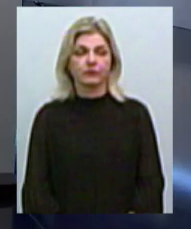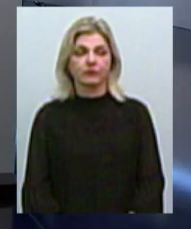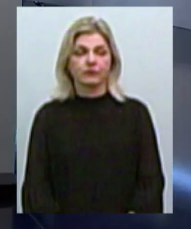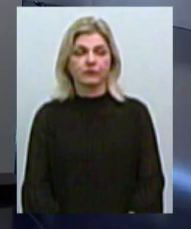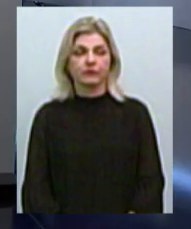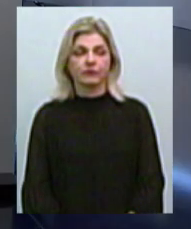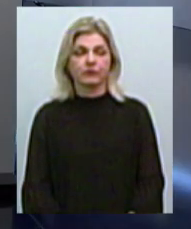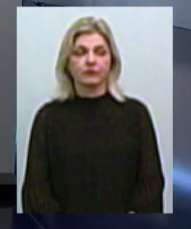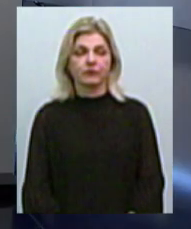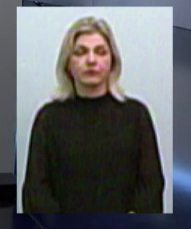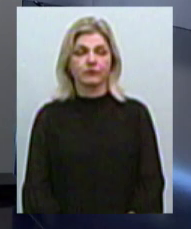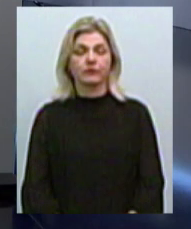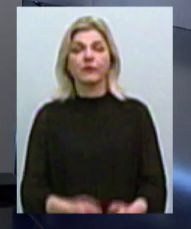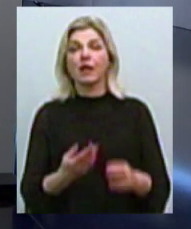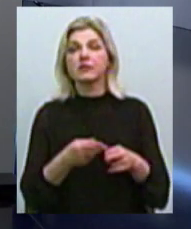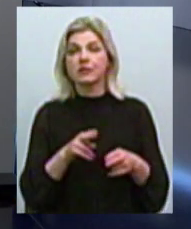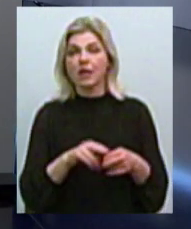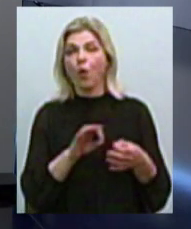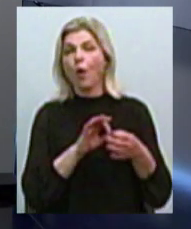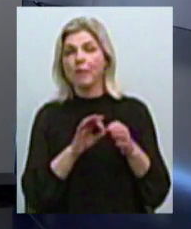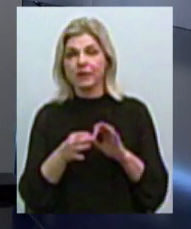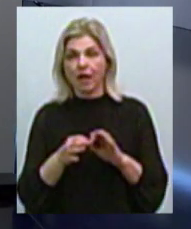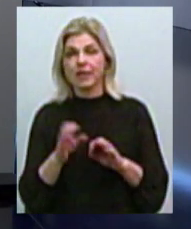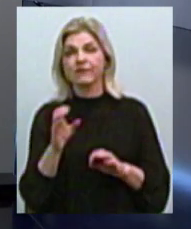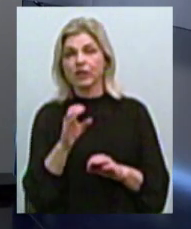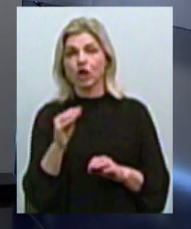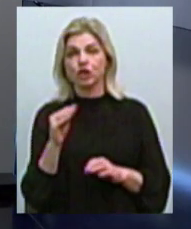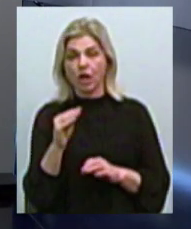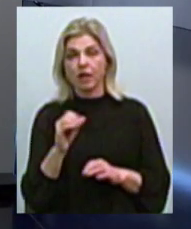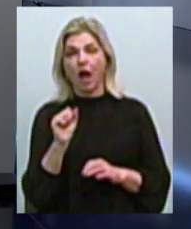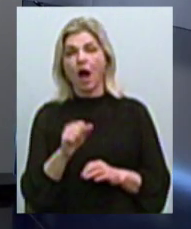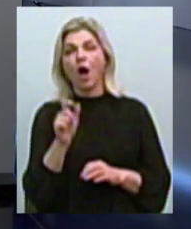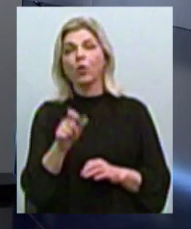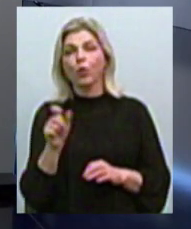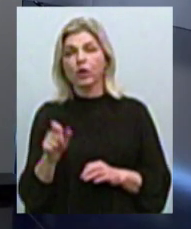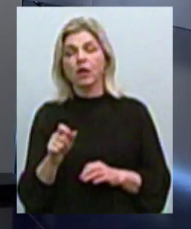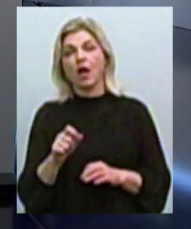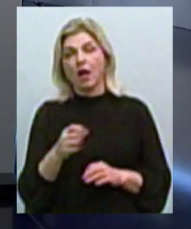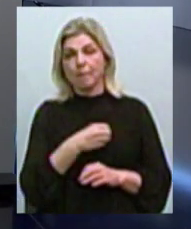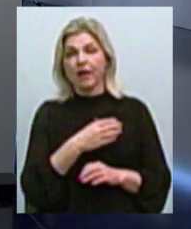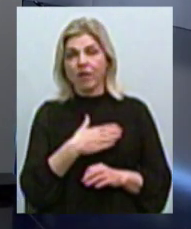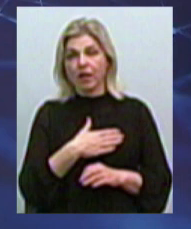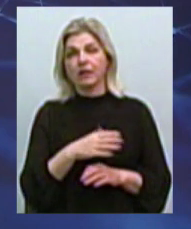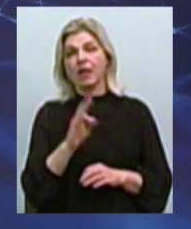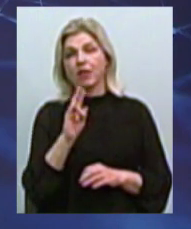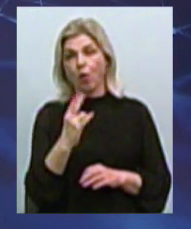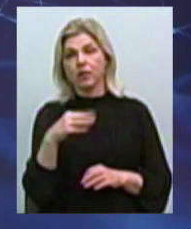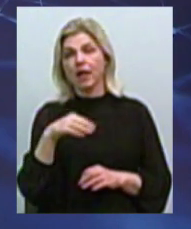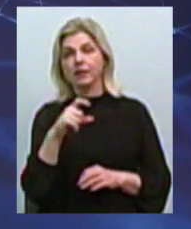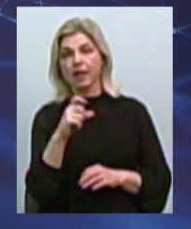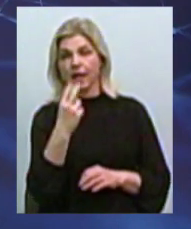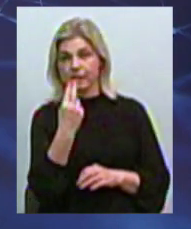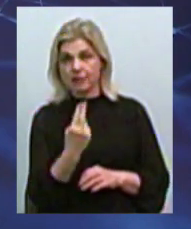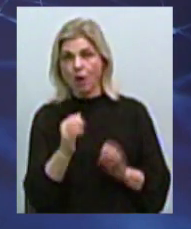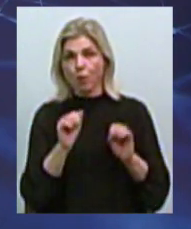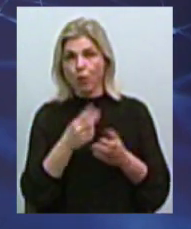Це був коментар Світлани Жерід, а абоненти приватного акціонерного товариства Миколаївська ТЕС зможуть побачити